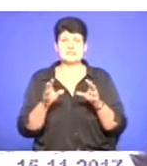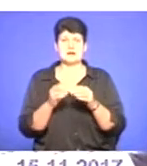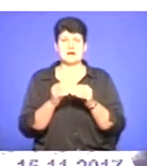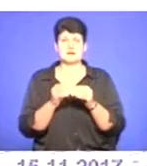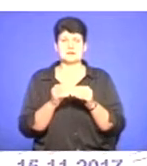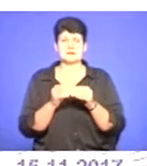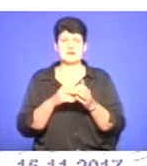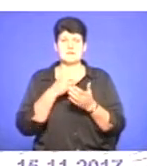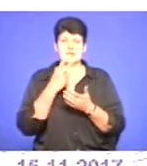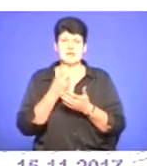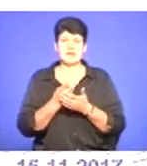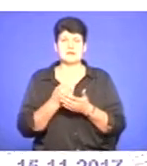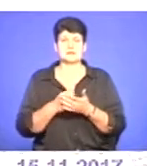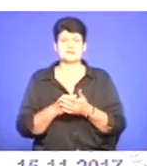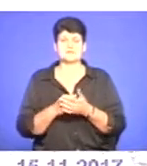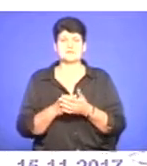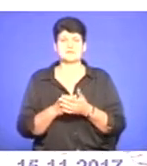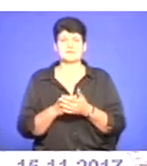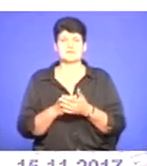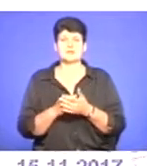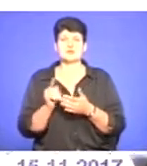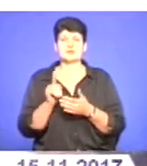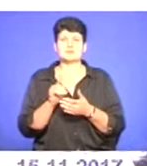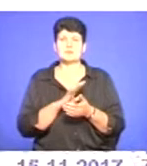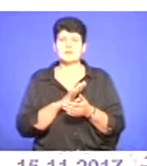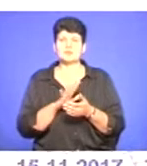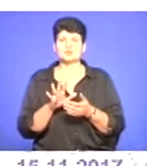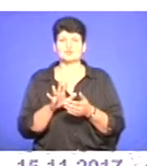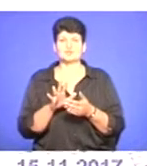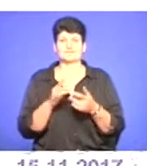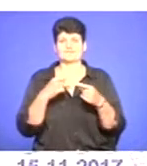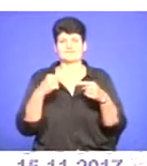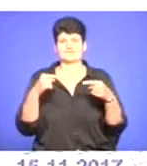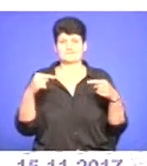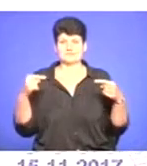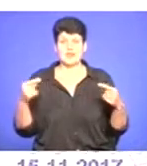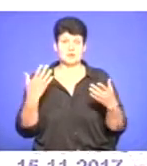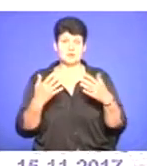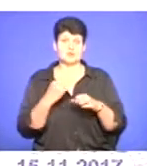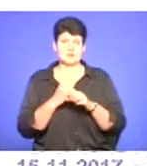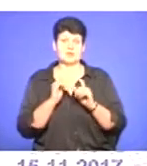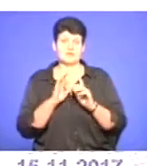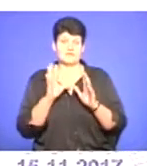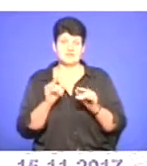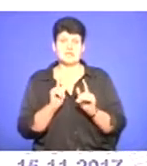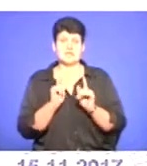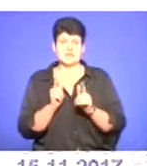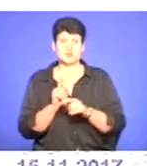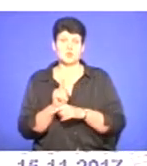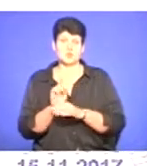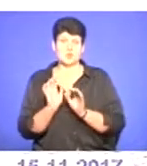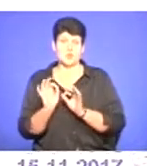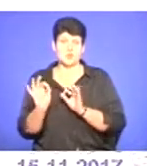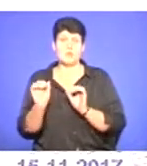вигляд, щоб не було того маскараду такого. А якщо робити все згідно норми, то,